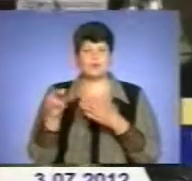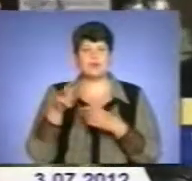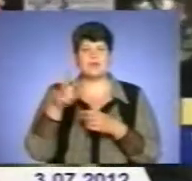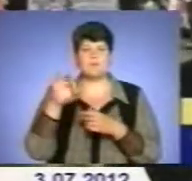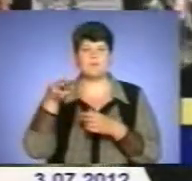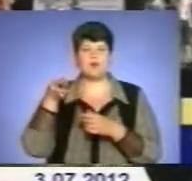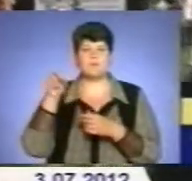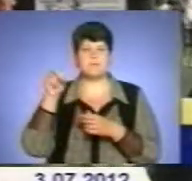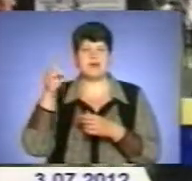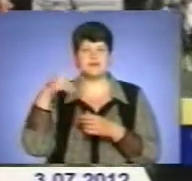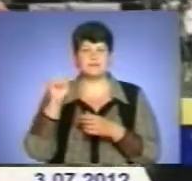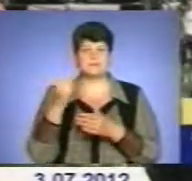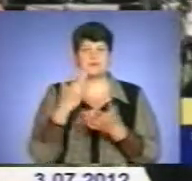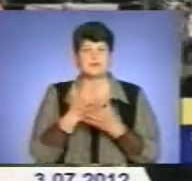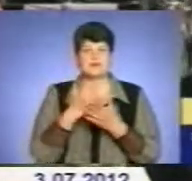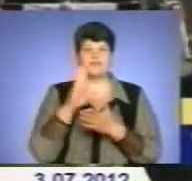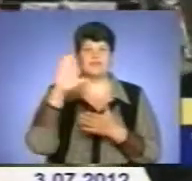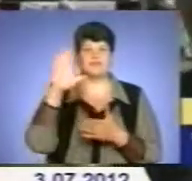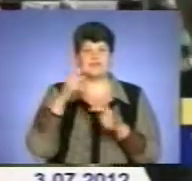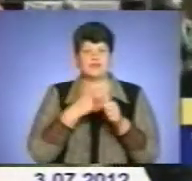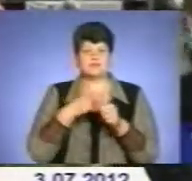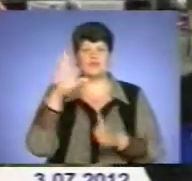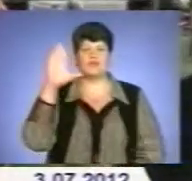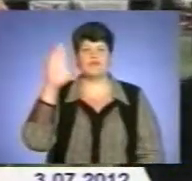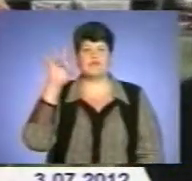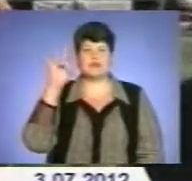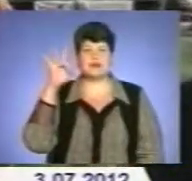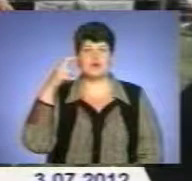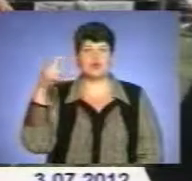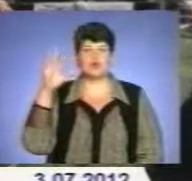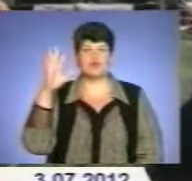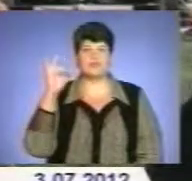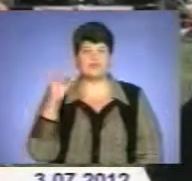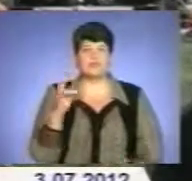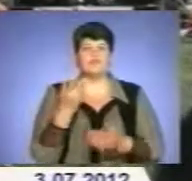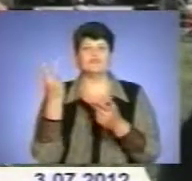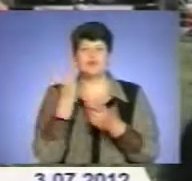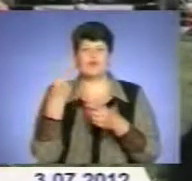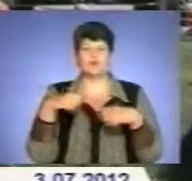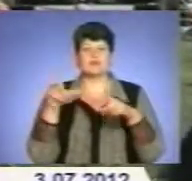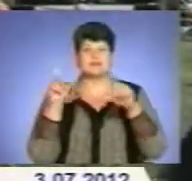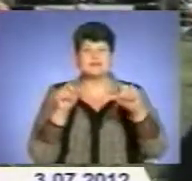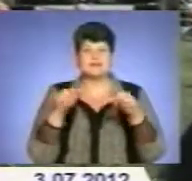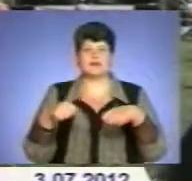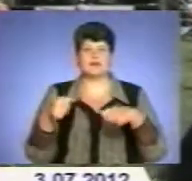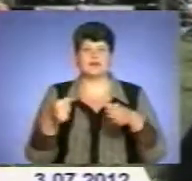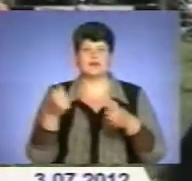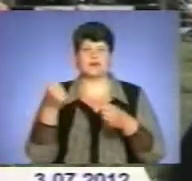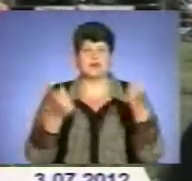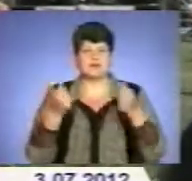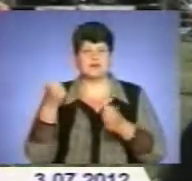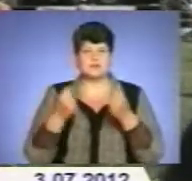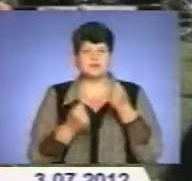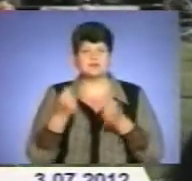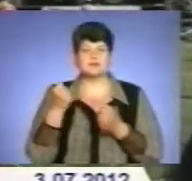мав тоді назву Верховина. І то вдвох його експлуатували, каталися на ньому. І